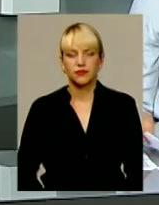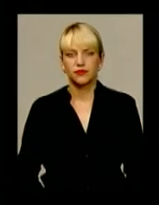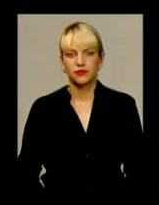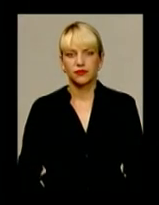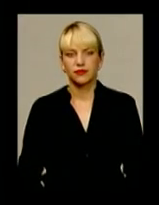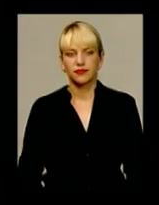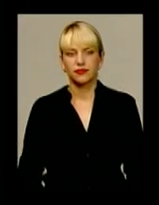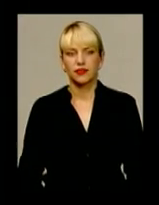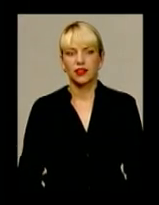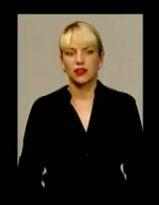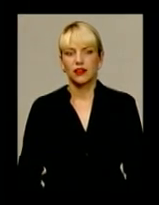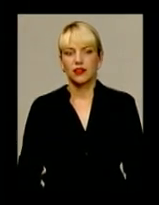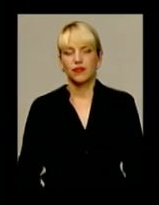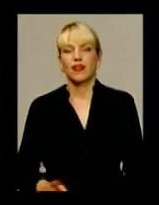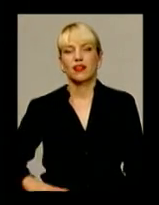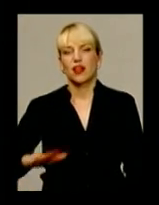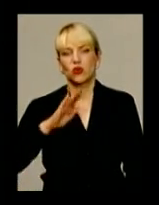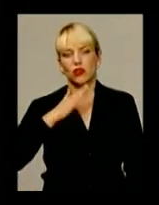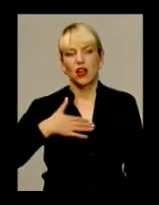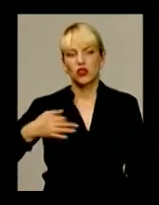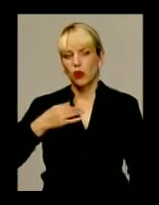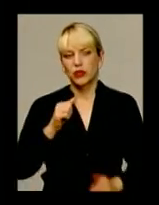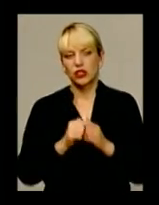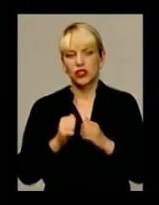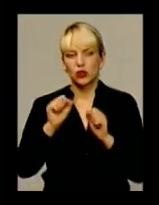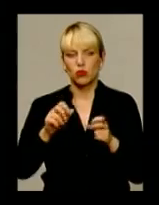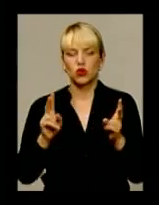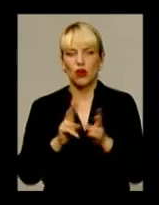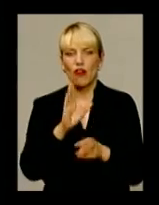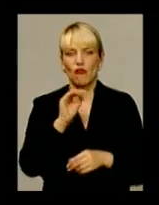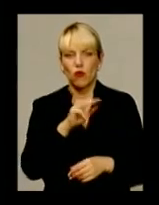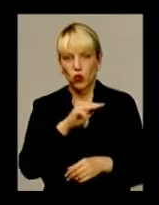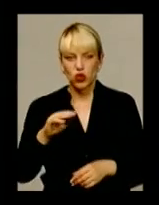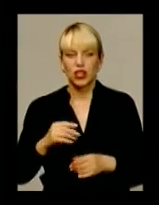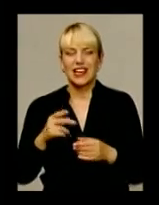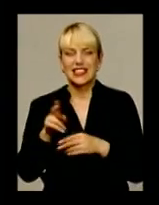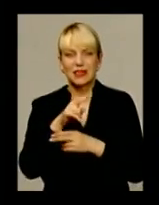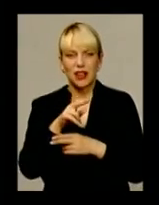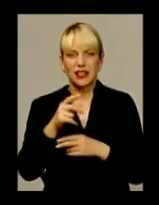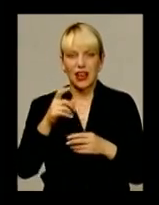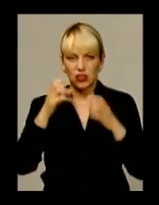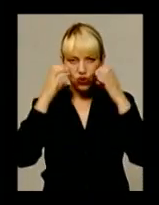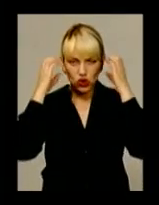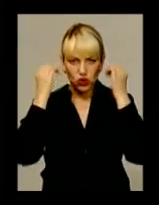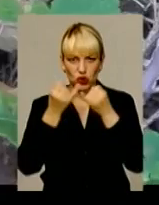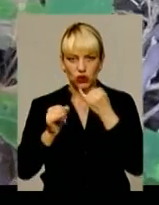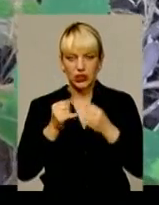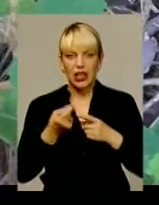у сюжеті. В території нашої області найчастіше можна зустріти вужа змію з жовтуватими цятками на боках